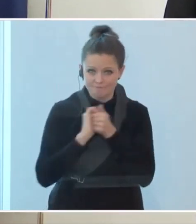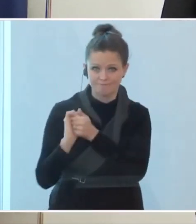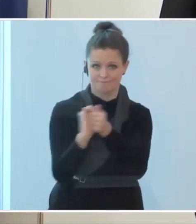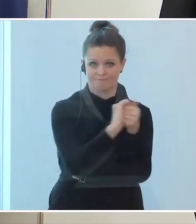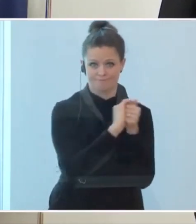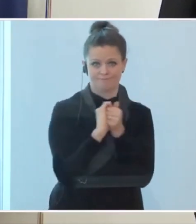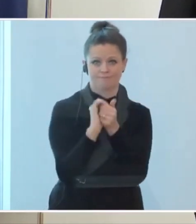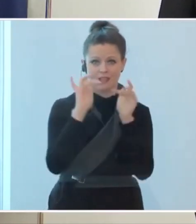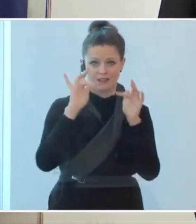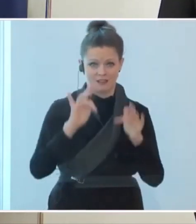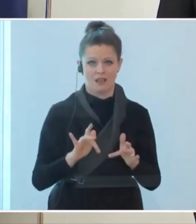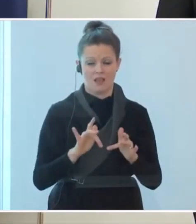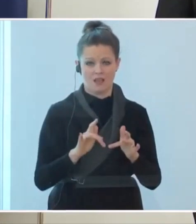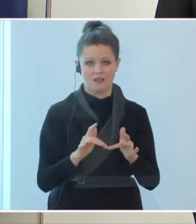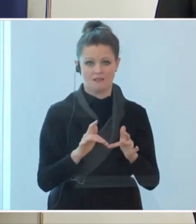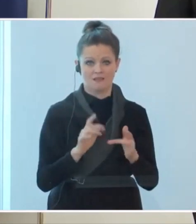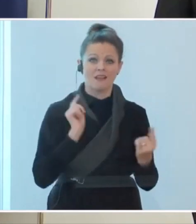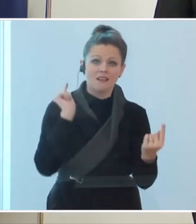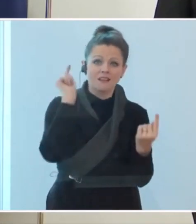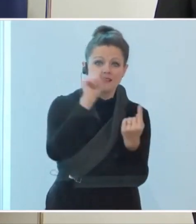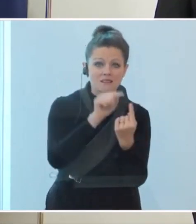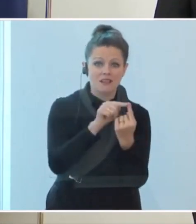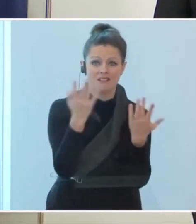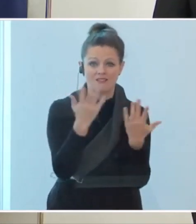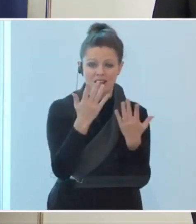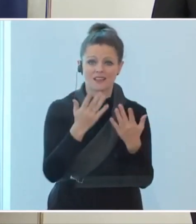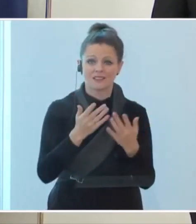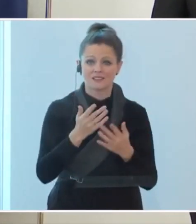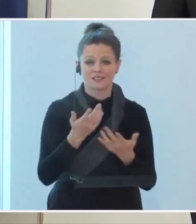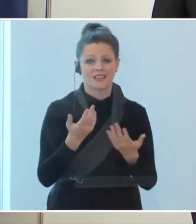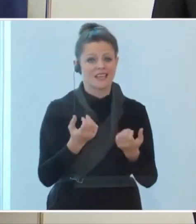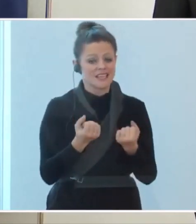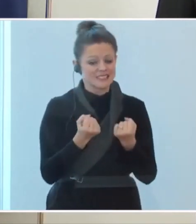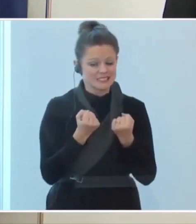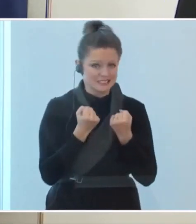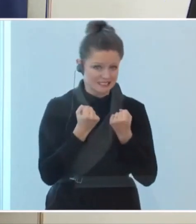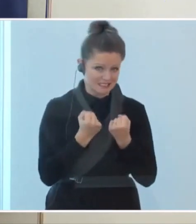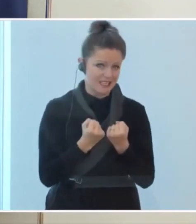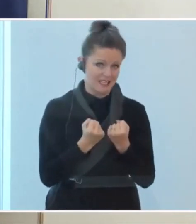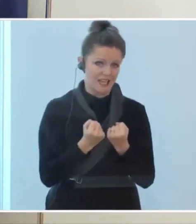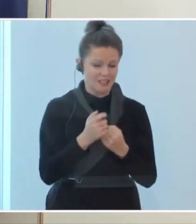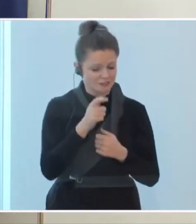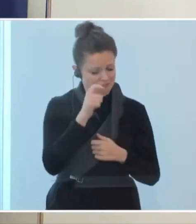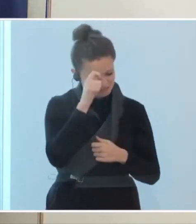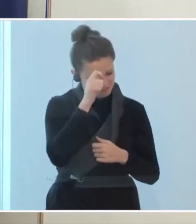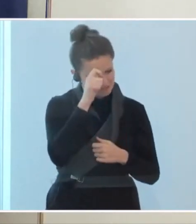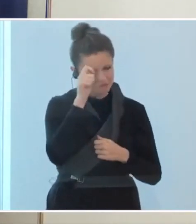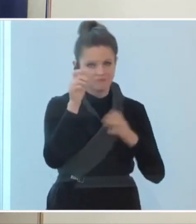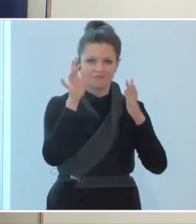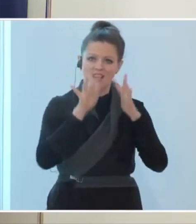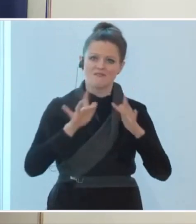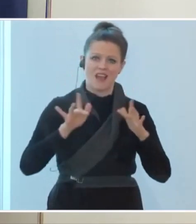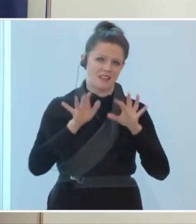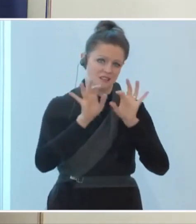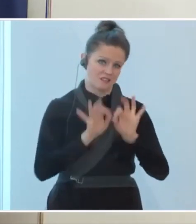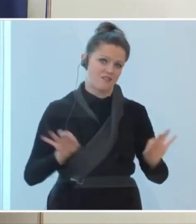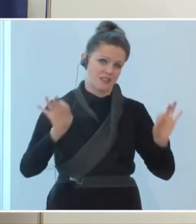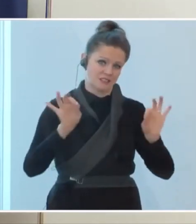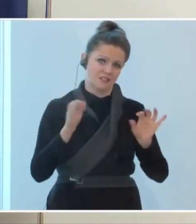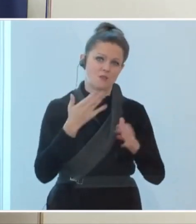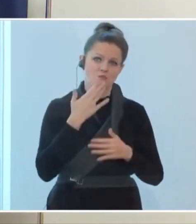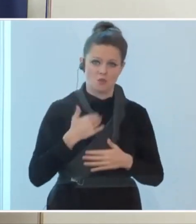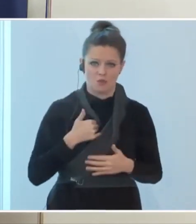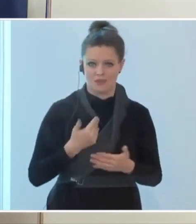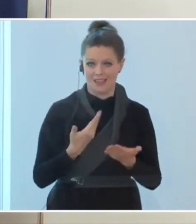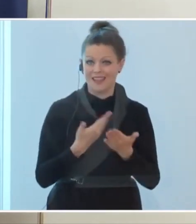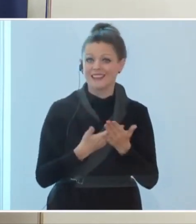wir ein würdiges und trotzdem halbwegs sicheres Weihnachtsfest gemeinsam feiern wollen. Und daher